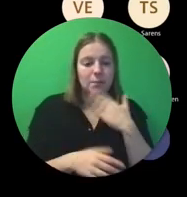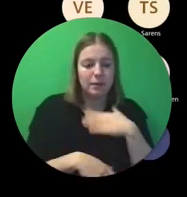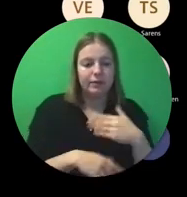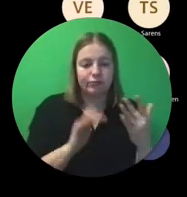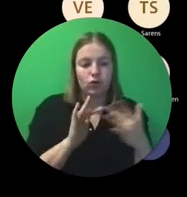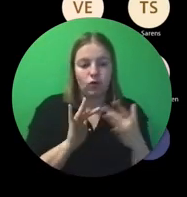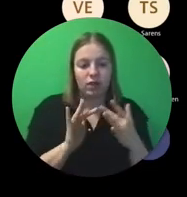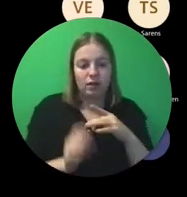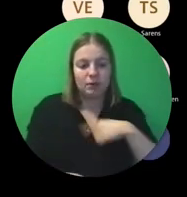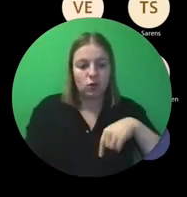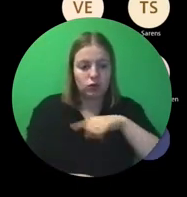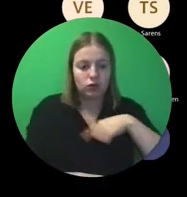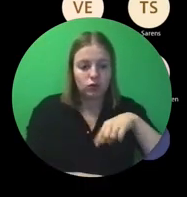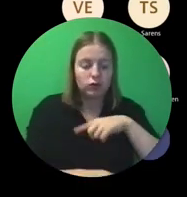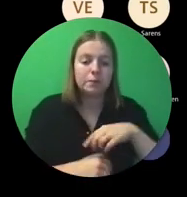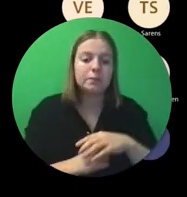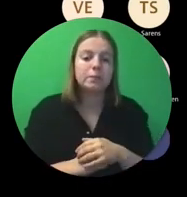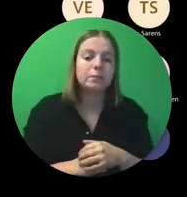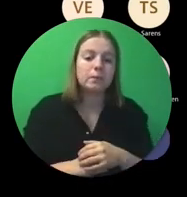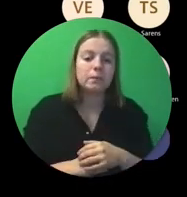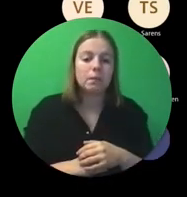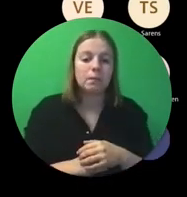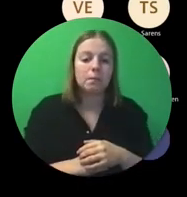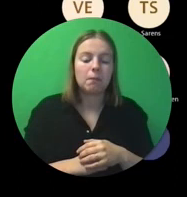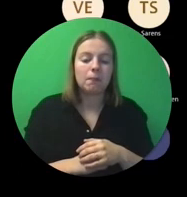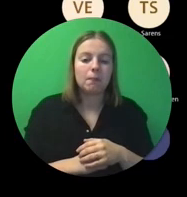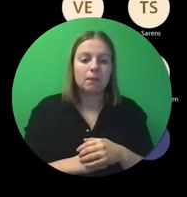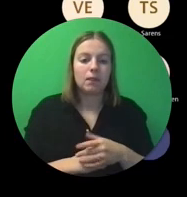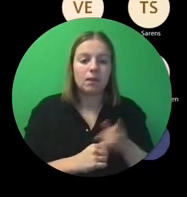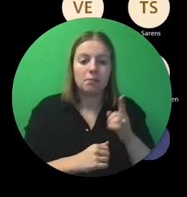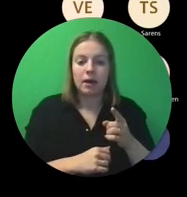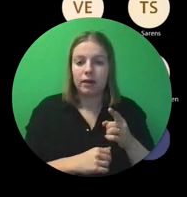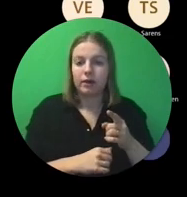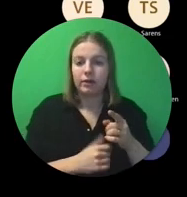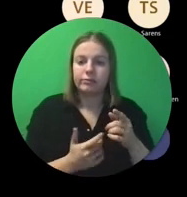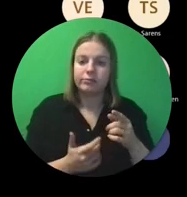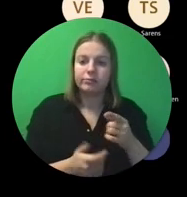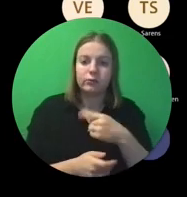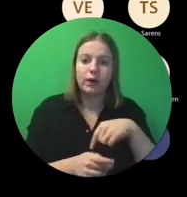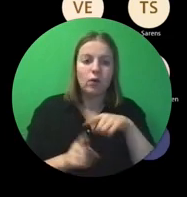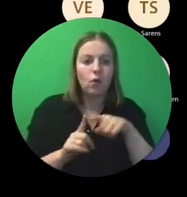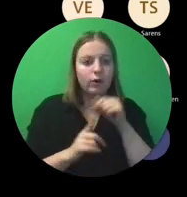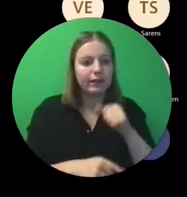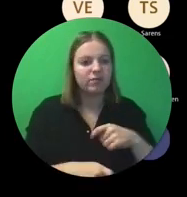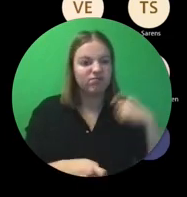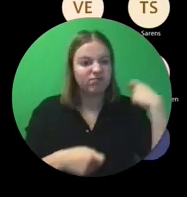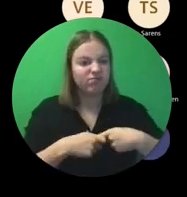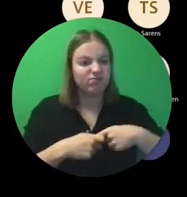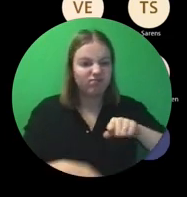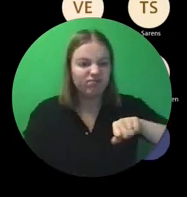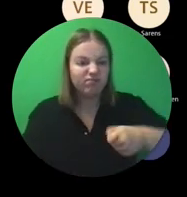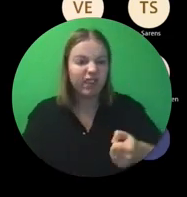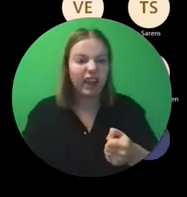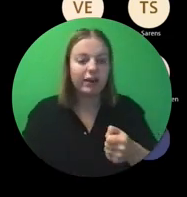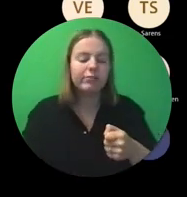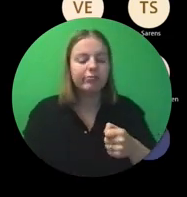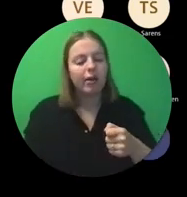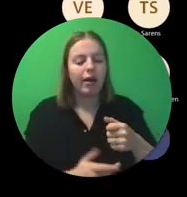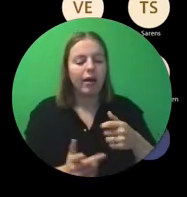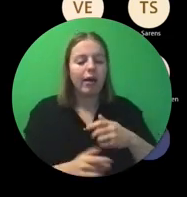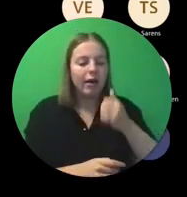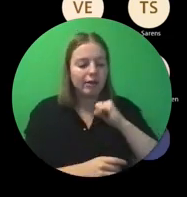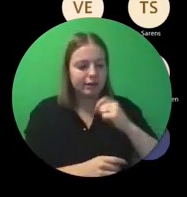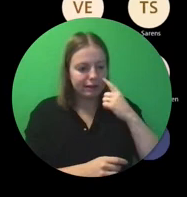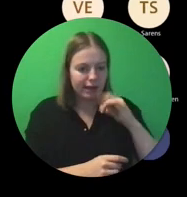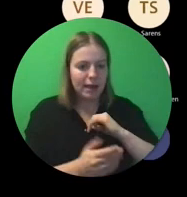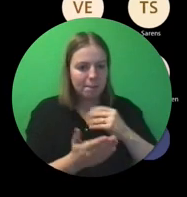voorleggen aan ons. Maar ja, we zijn ook niet onredelijk, als je inderdaad kan vaststellen aan de hand van